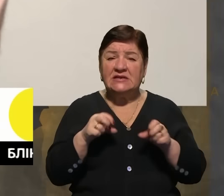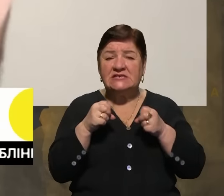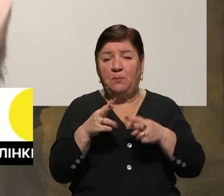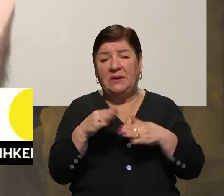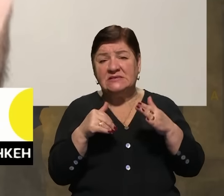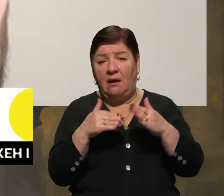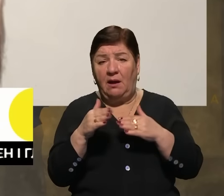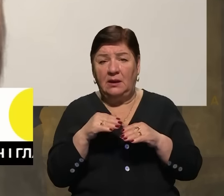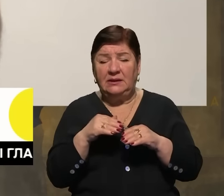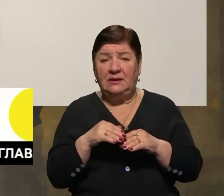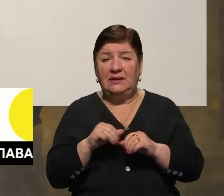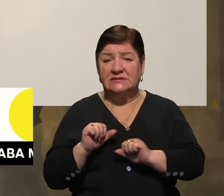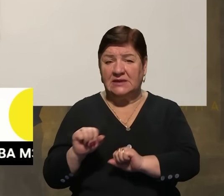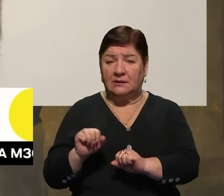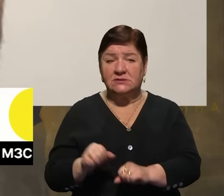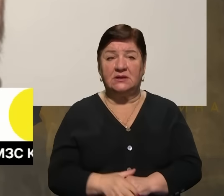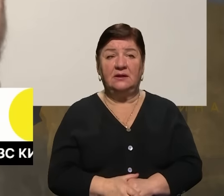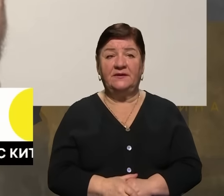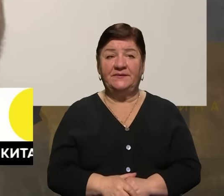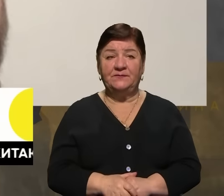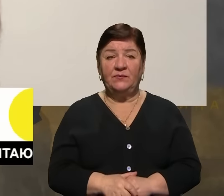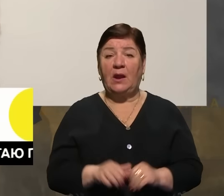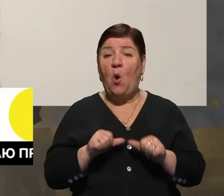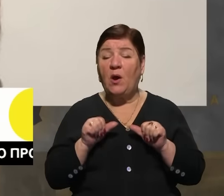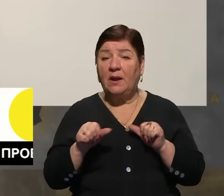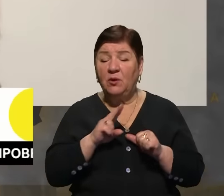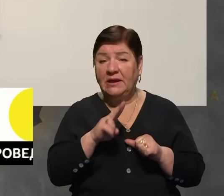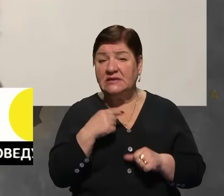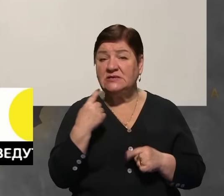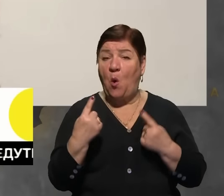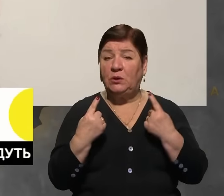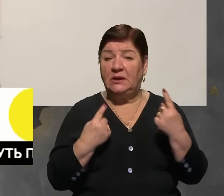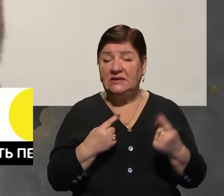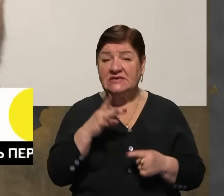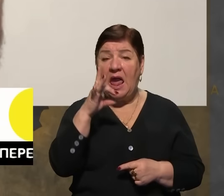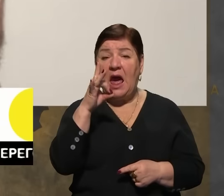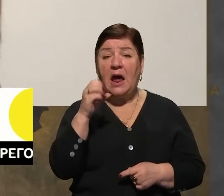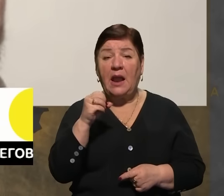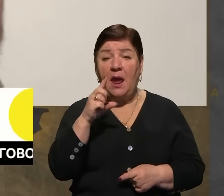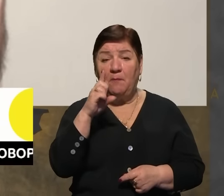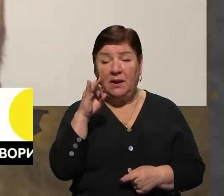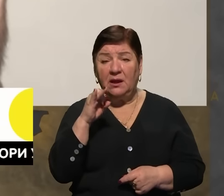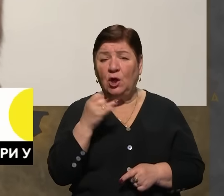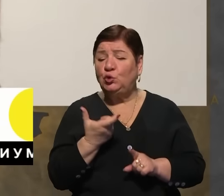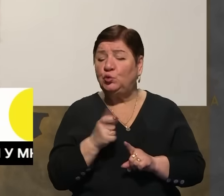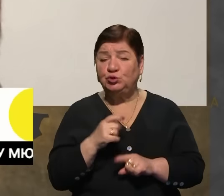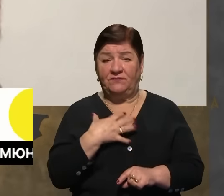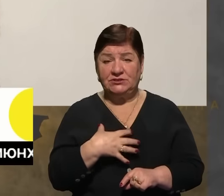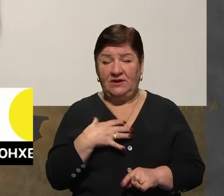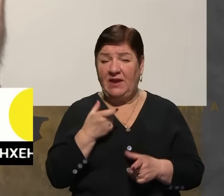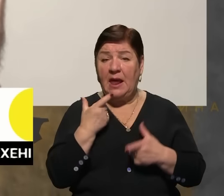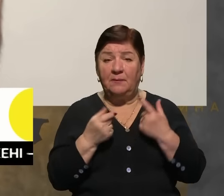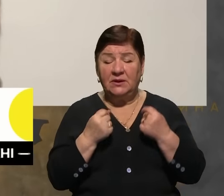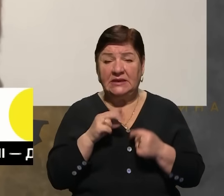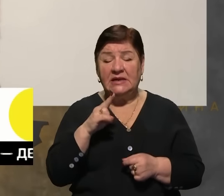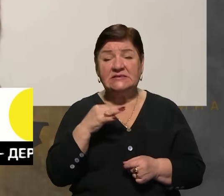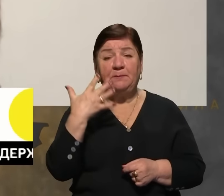які можуть захищати дорогу, чи окремі якісь одиниці. Тобто, репи – це дуже важливий елемент, тобто, по факту, це 50%